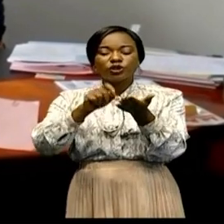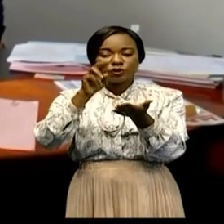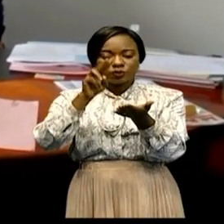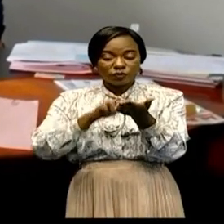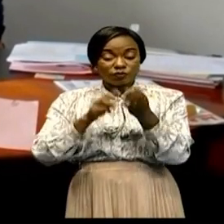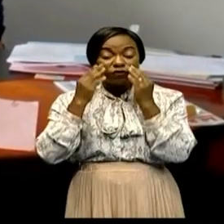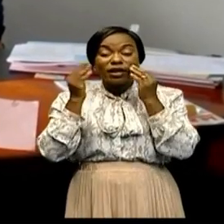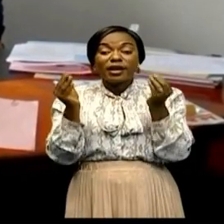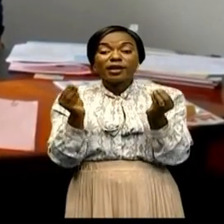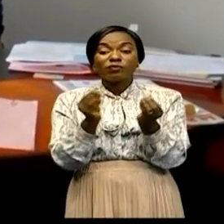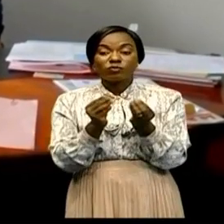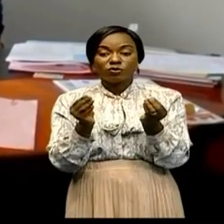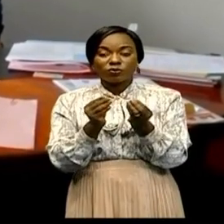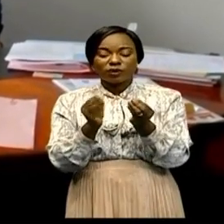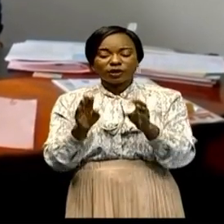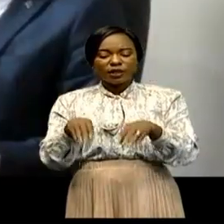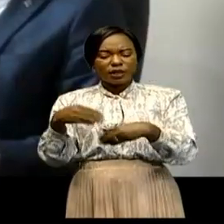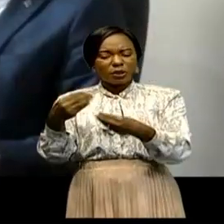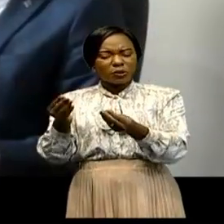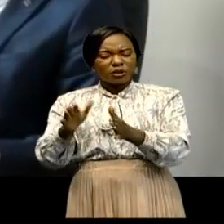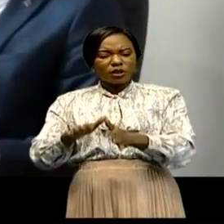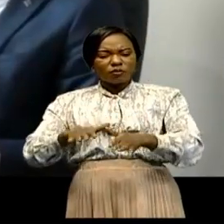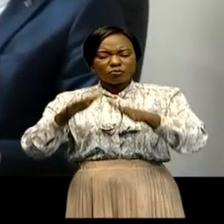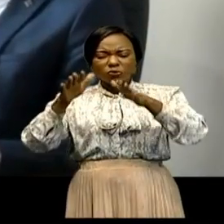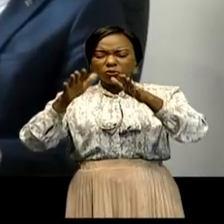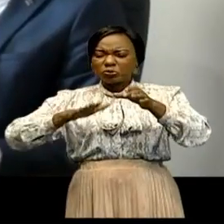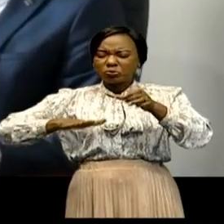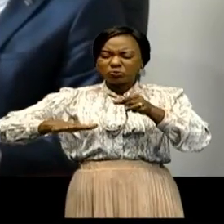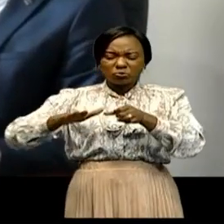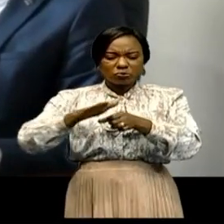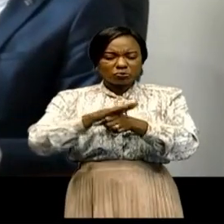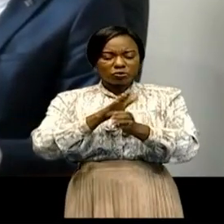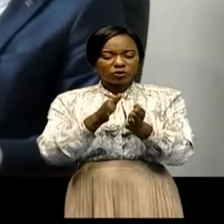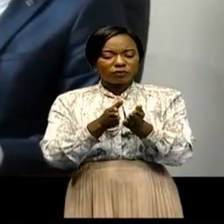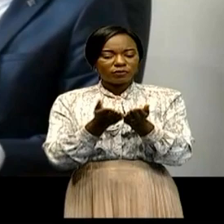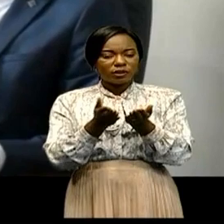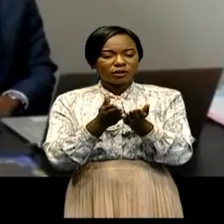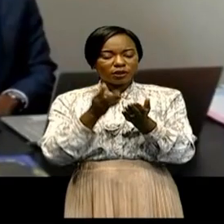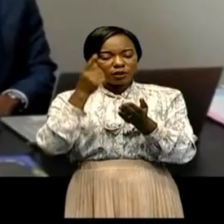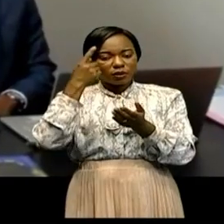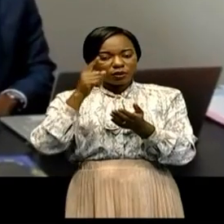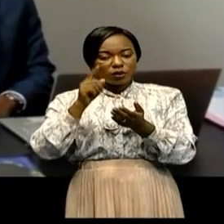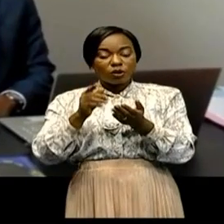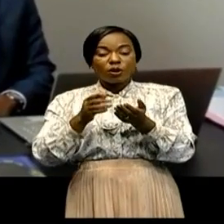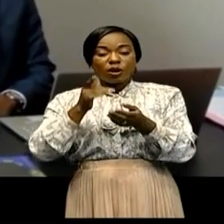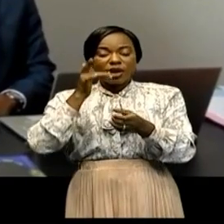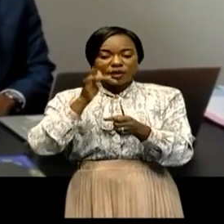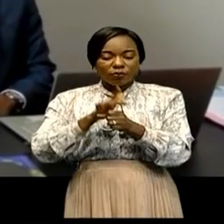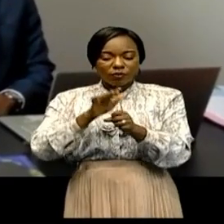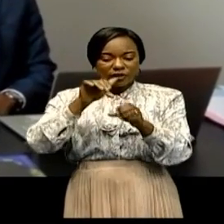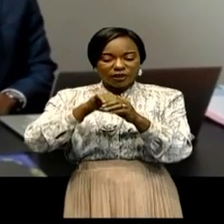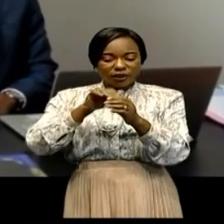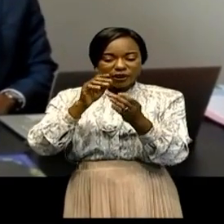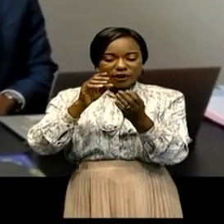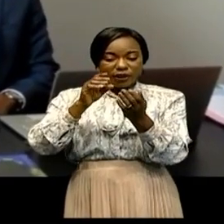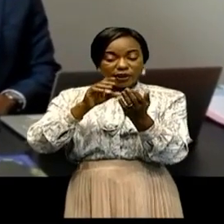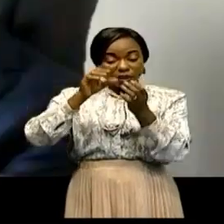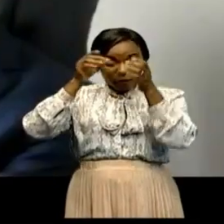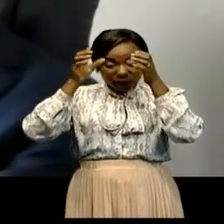Cependant, elle n'a pas livré l'intégralité d'équipements et matériels convenus et prévus dans son plan d'investissement.